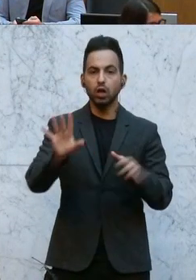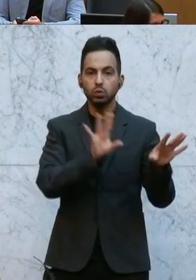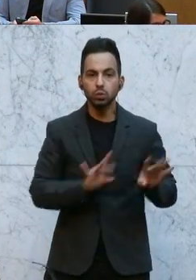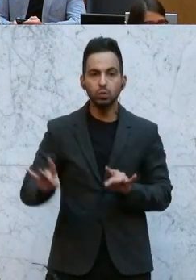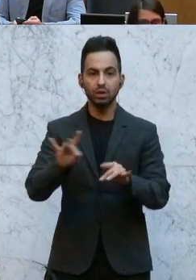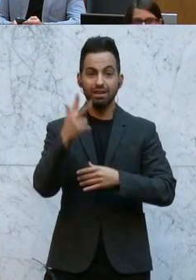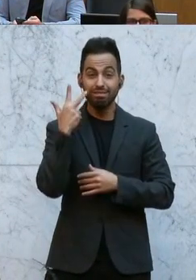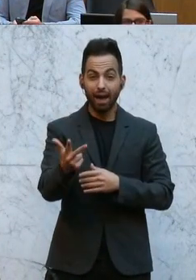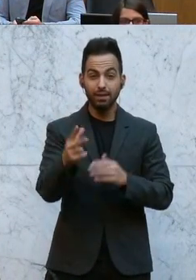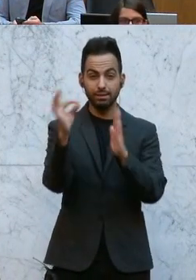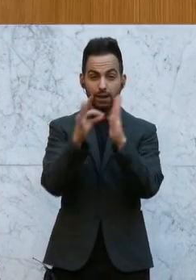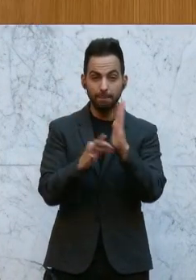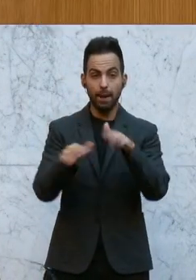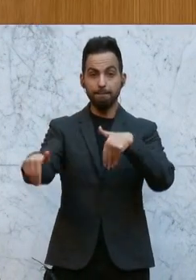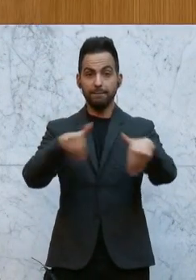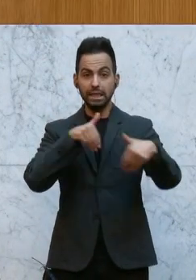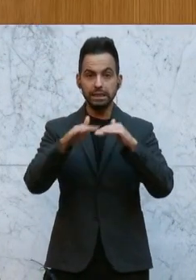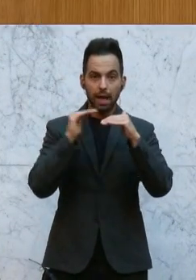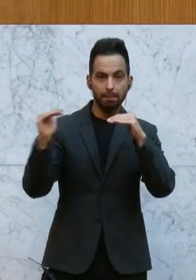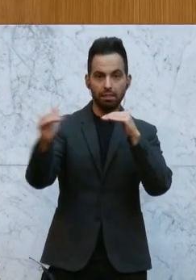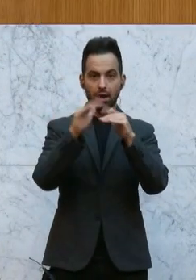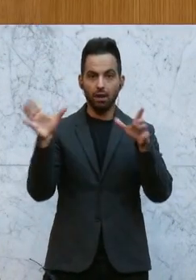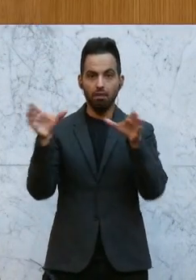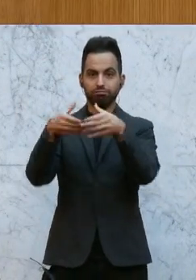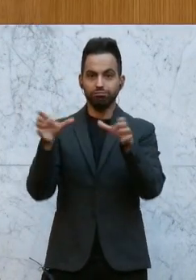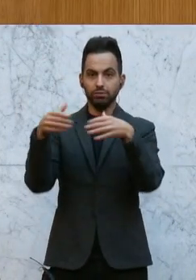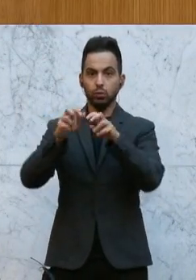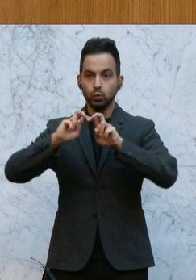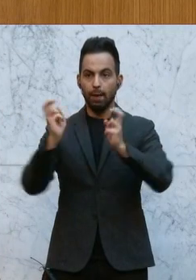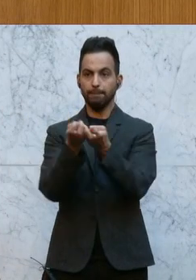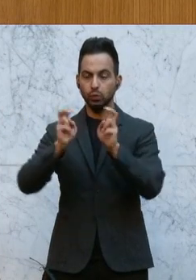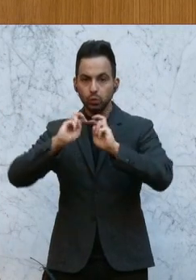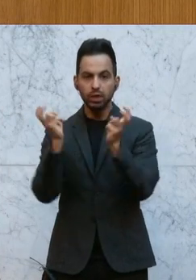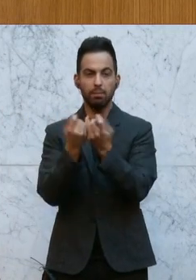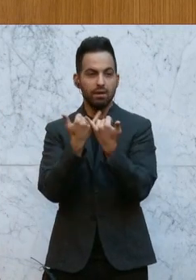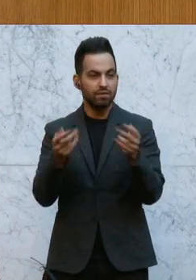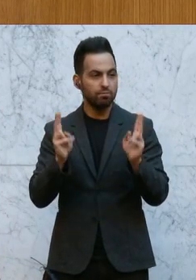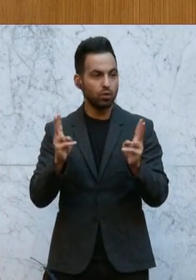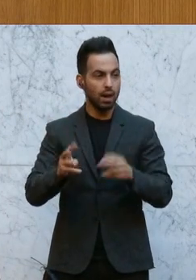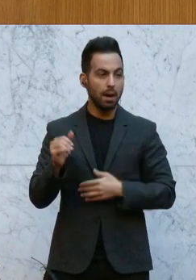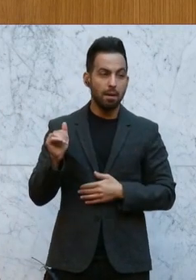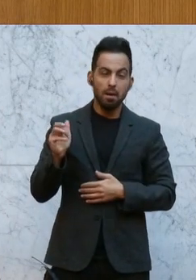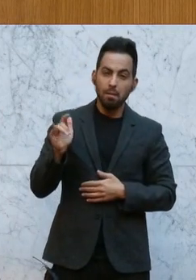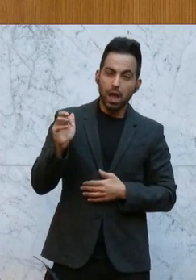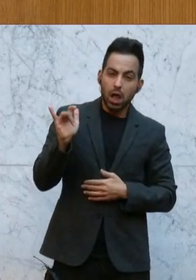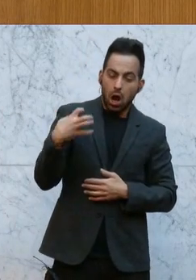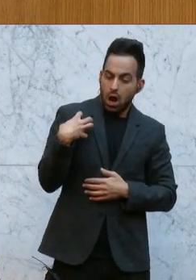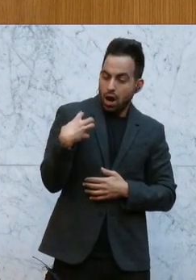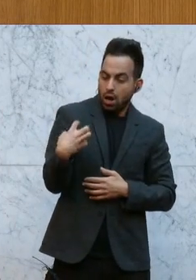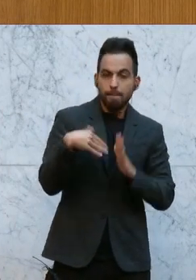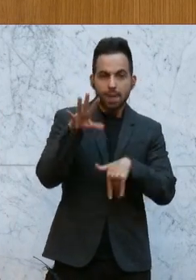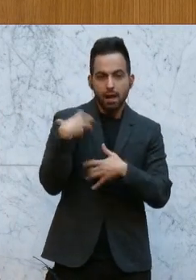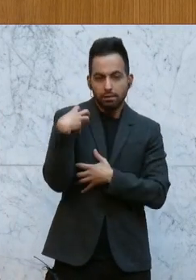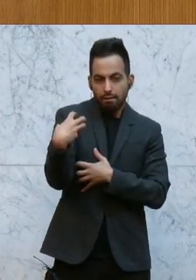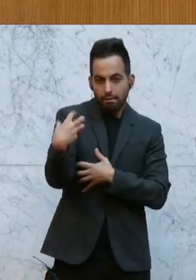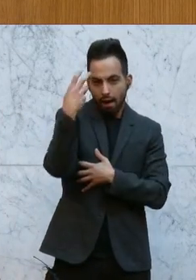30 Termine auf Ministerebene, wo man sich nur zusammensetzt, um zu überlegen, wie kann ein Millionär, einer der reichsten Menschen in Österreich, wie schafft man